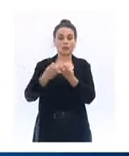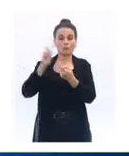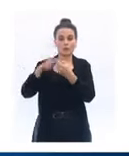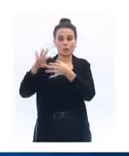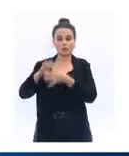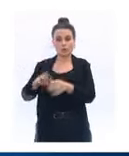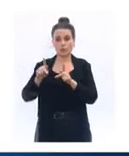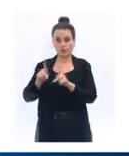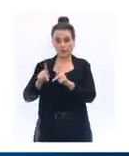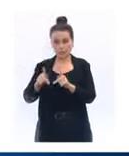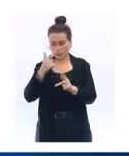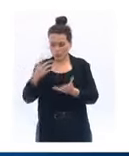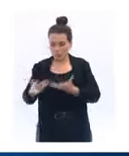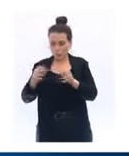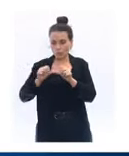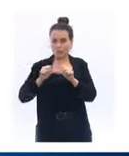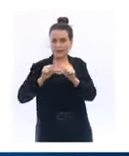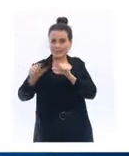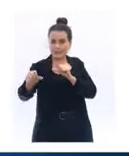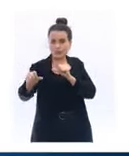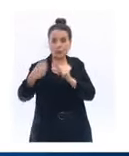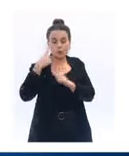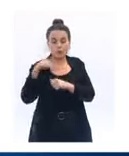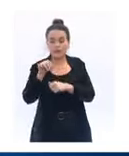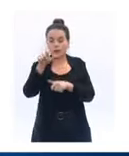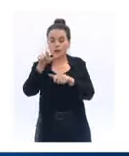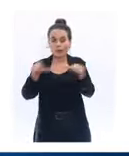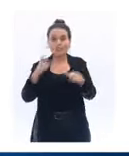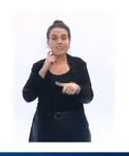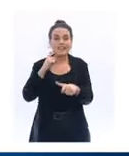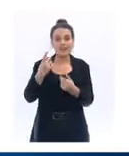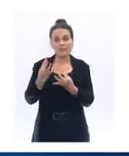de l'enseignement à distance pour les élèves vulnérables ou pour des groupes d'élèves.